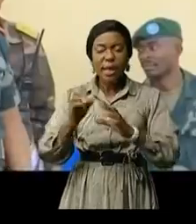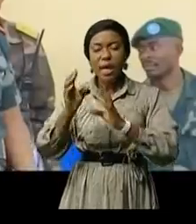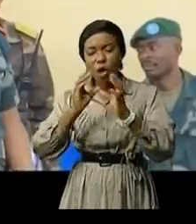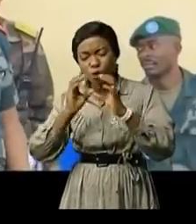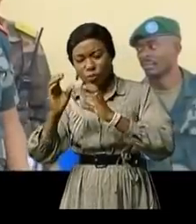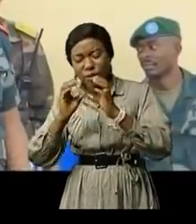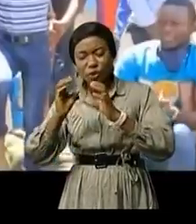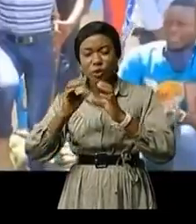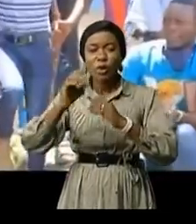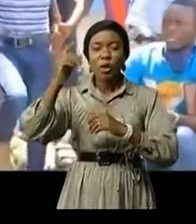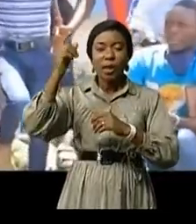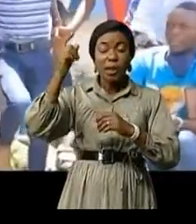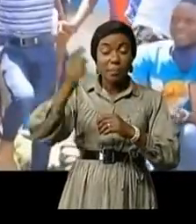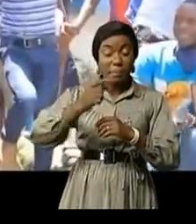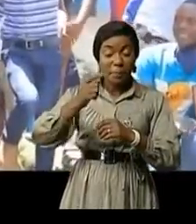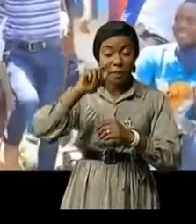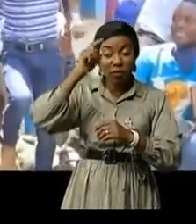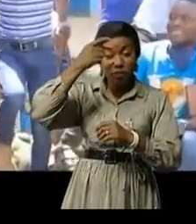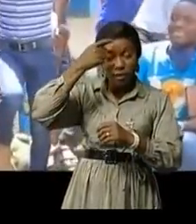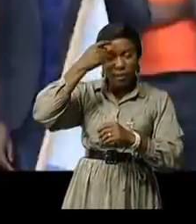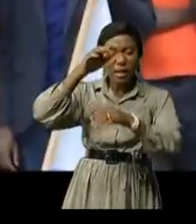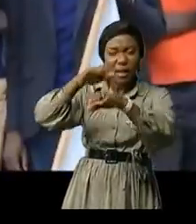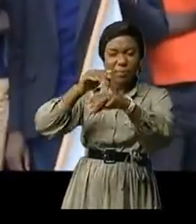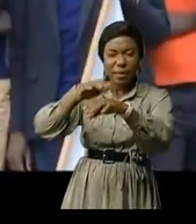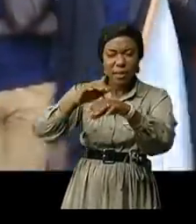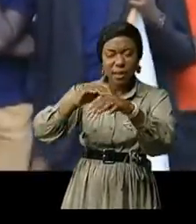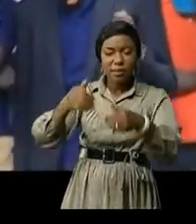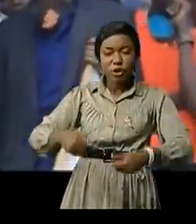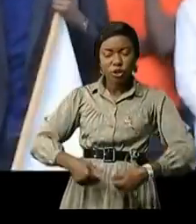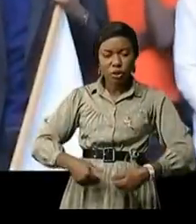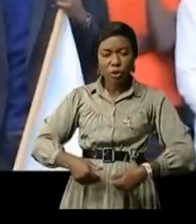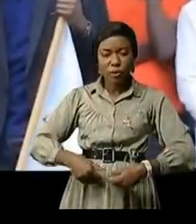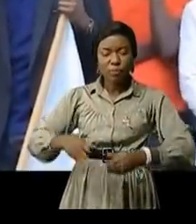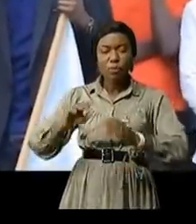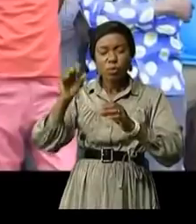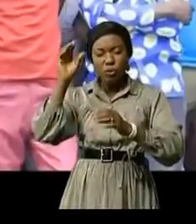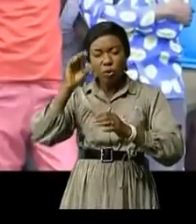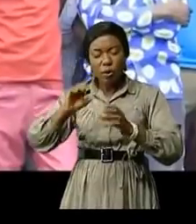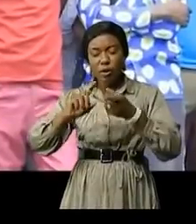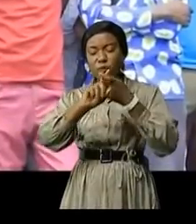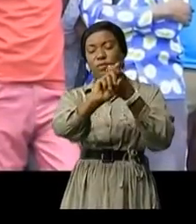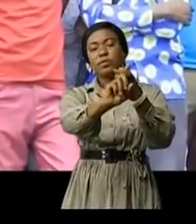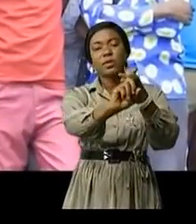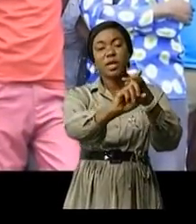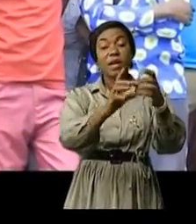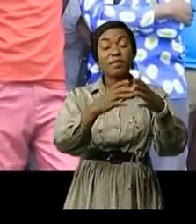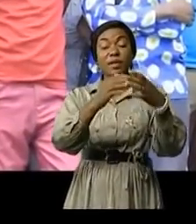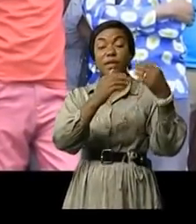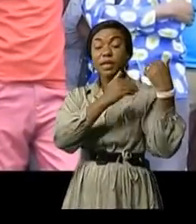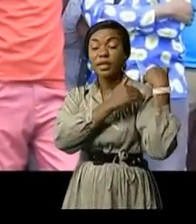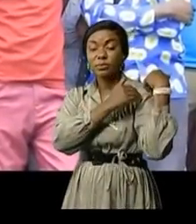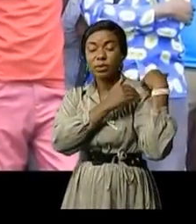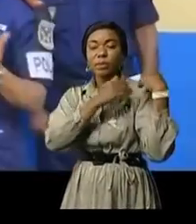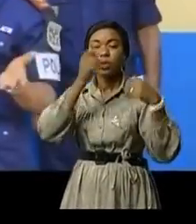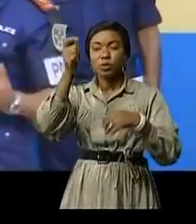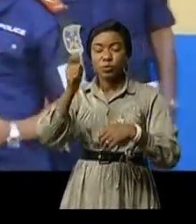le numéro 1 de la province a appelé les jeunes étudiants à créer un clément de confiance avec les autorités militaires